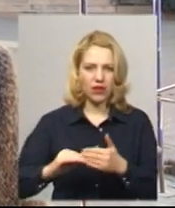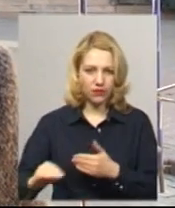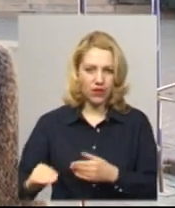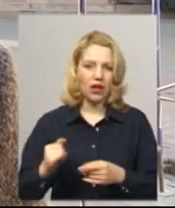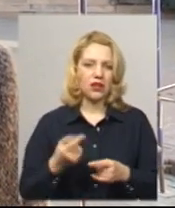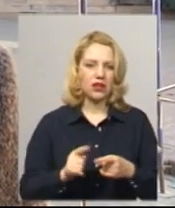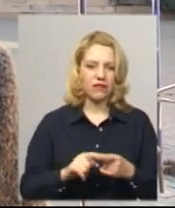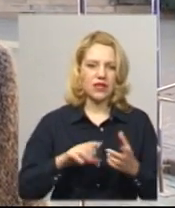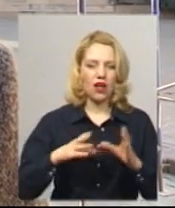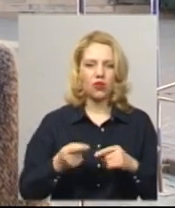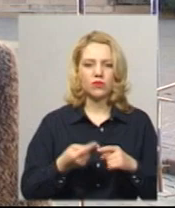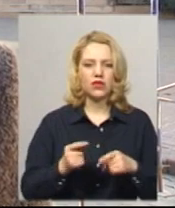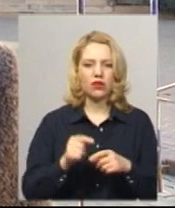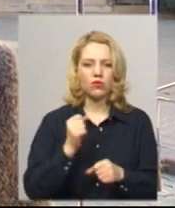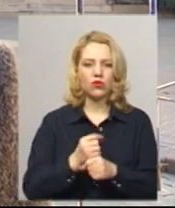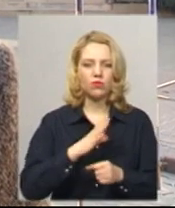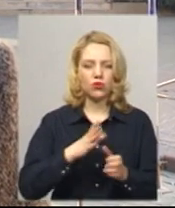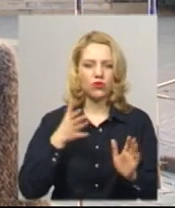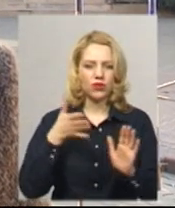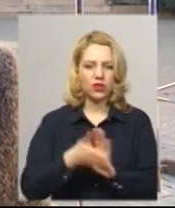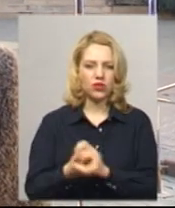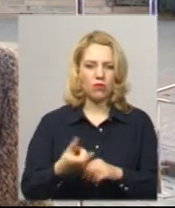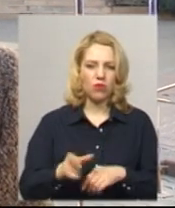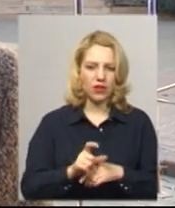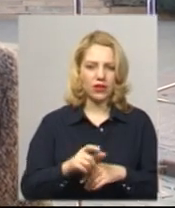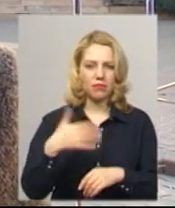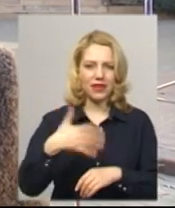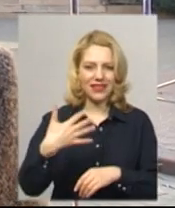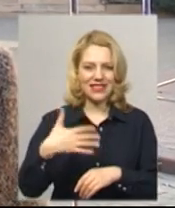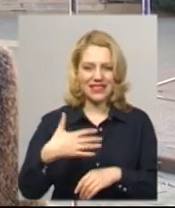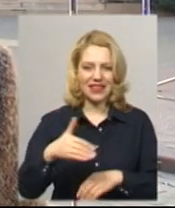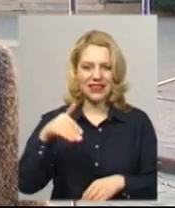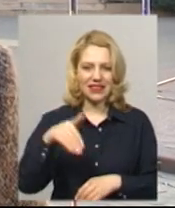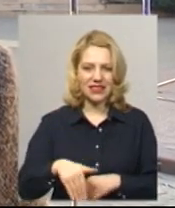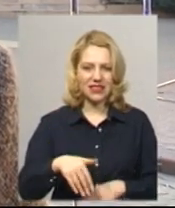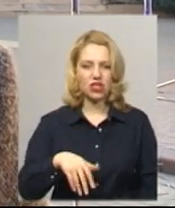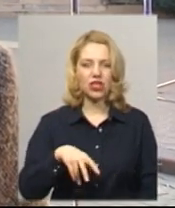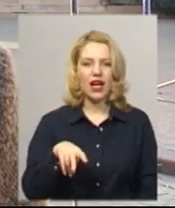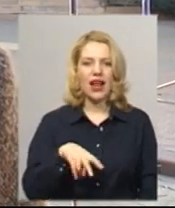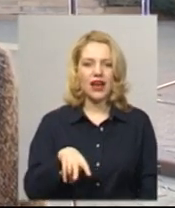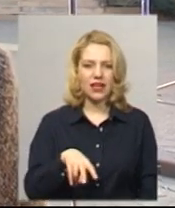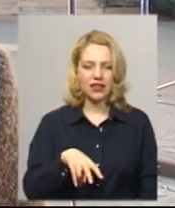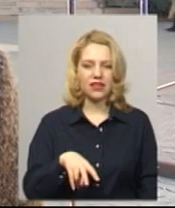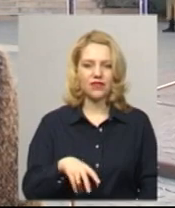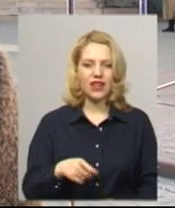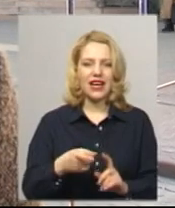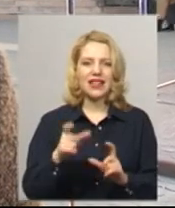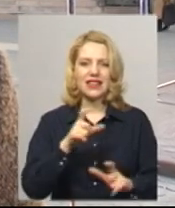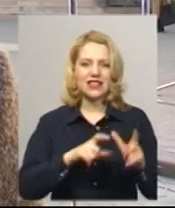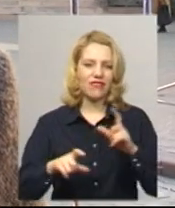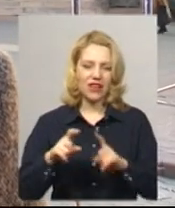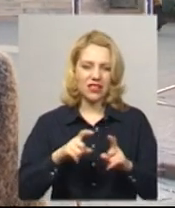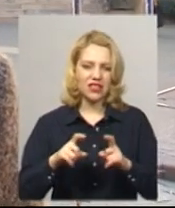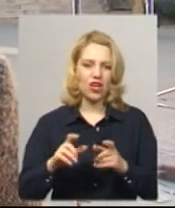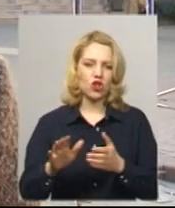витрачено понад 50 тисяч літрів дезінфікаційного розчину.